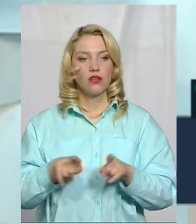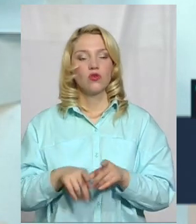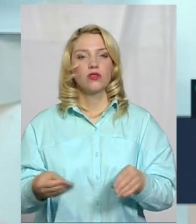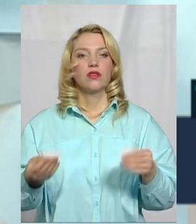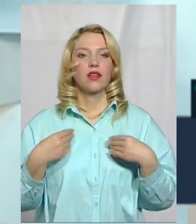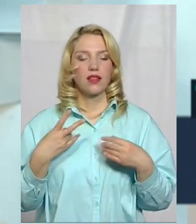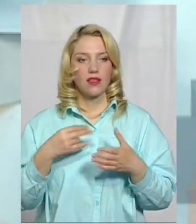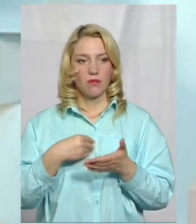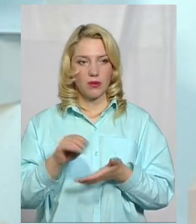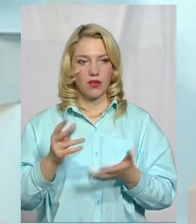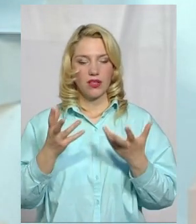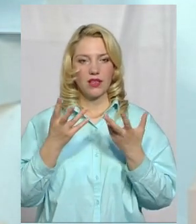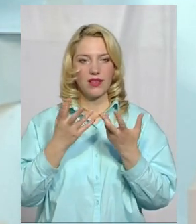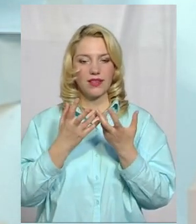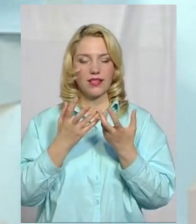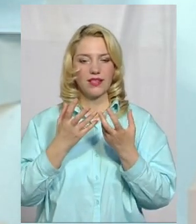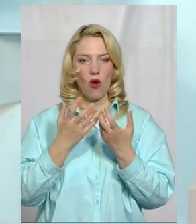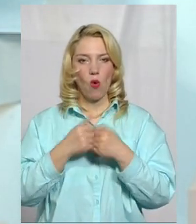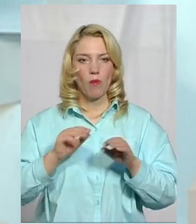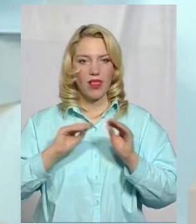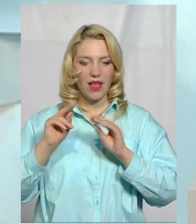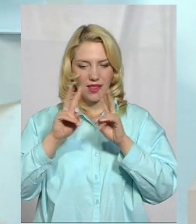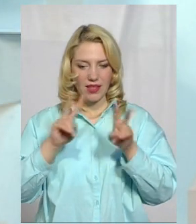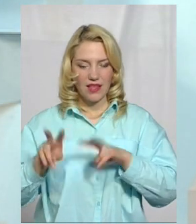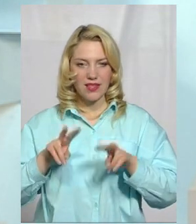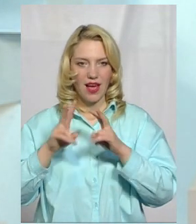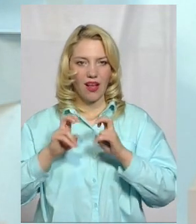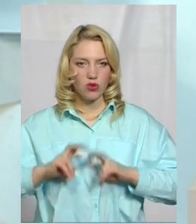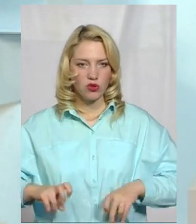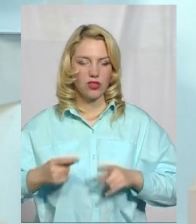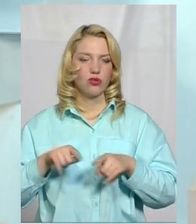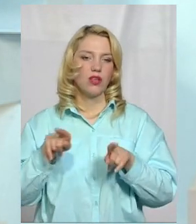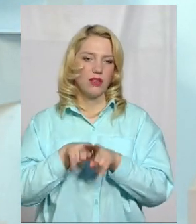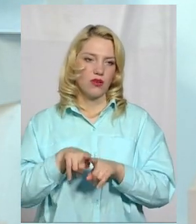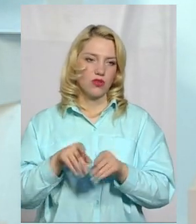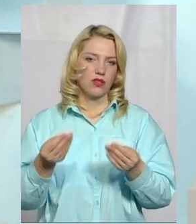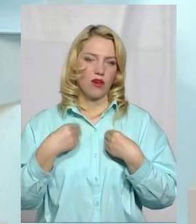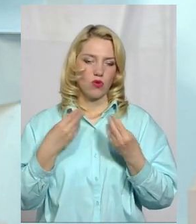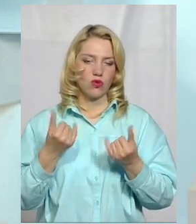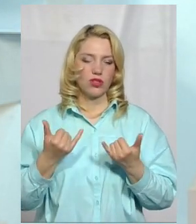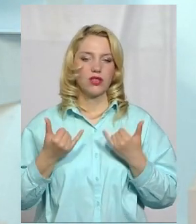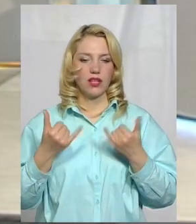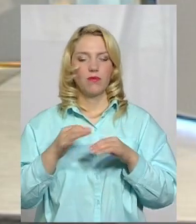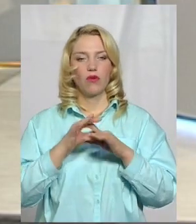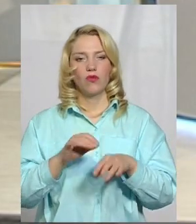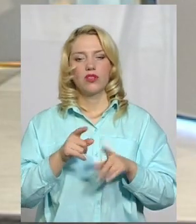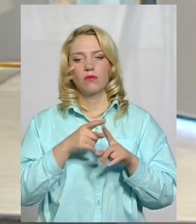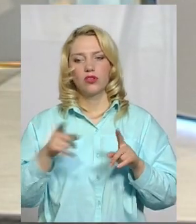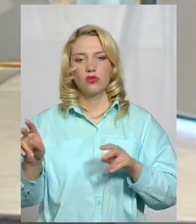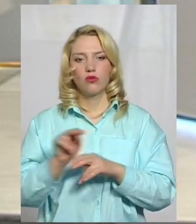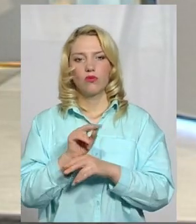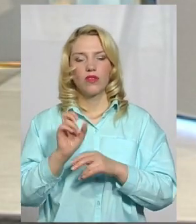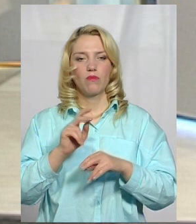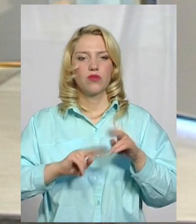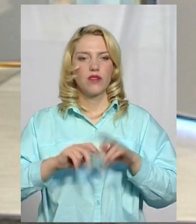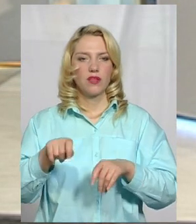діагностичного обладнання. дав кошти на проведення поточного ремонту, на будівельні